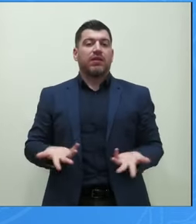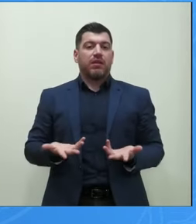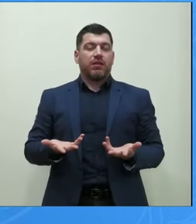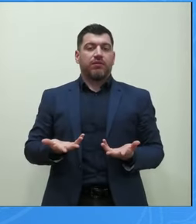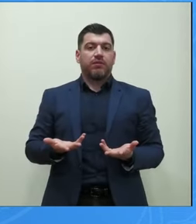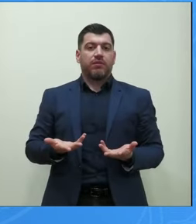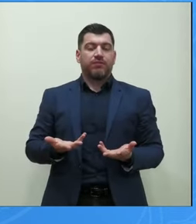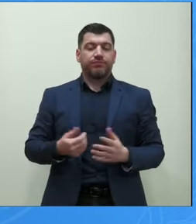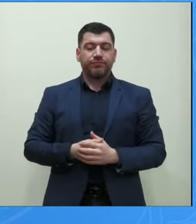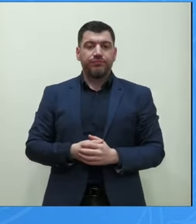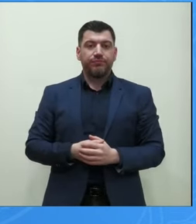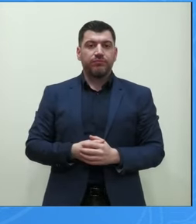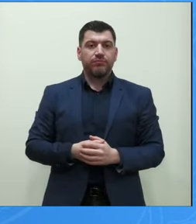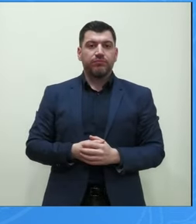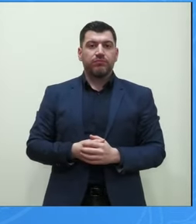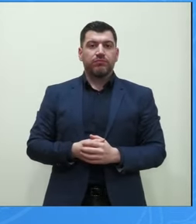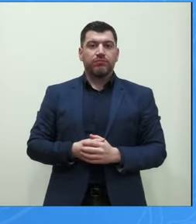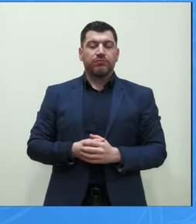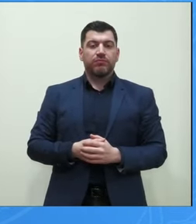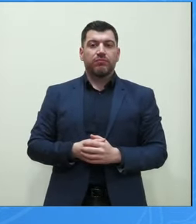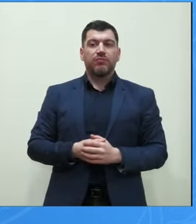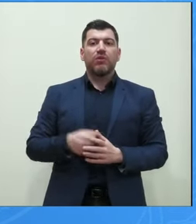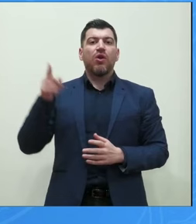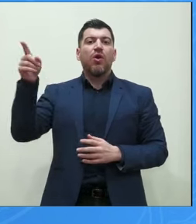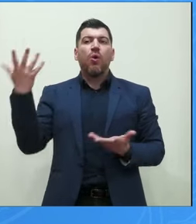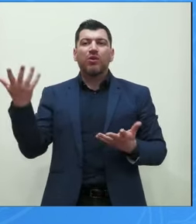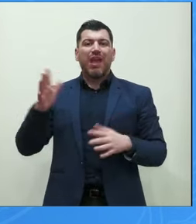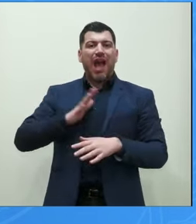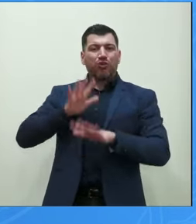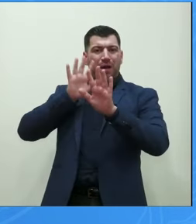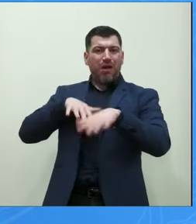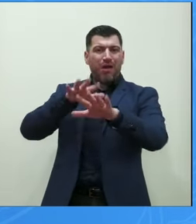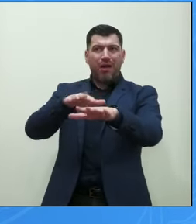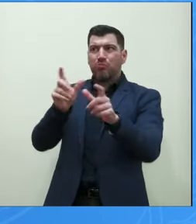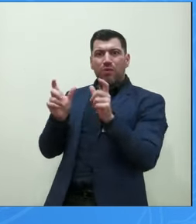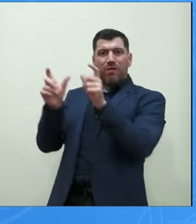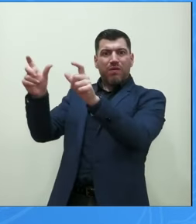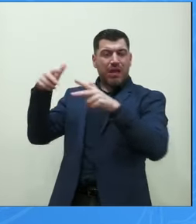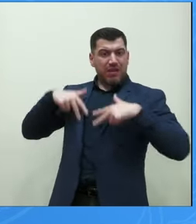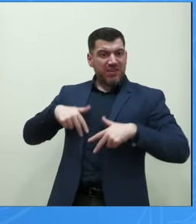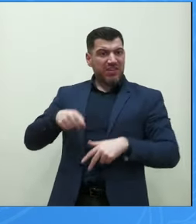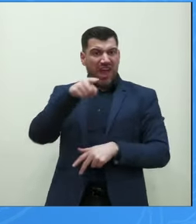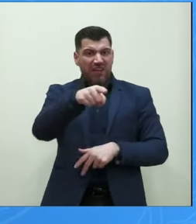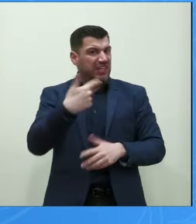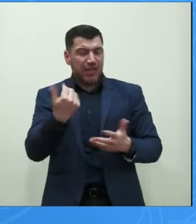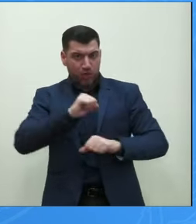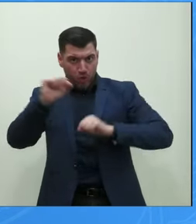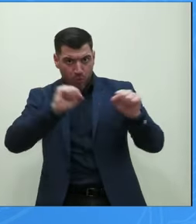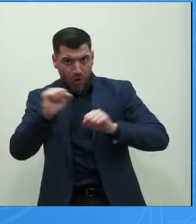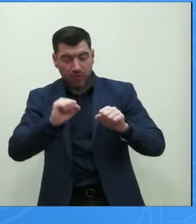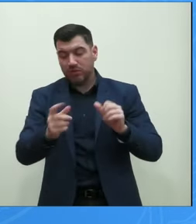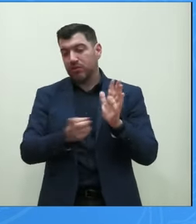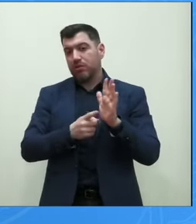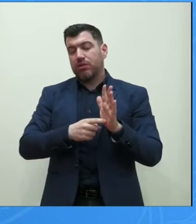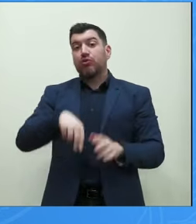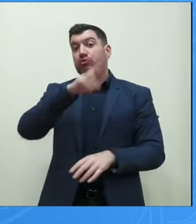η λογική ότι οι τρομοκράτες είναι όσοι αγωνίζονται ενάντια στο νομοσχέδιο της κυβέρνησης ένα σχόλιο για το ξαφνικό